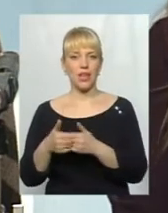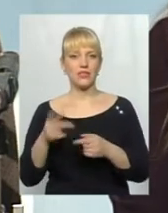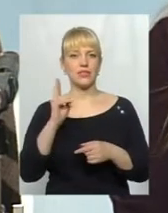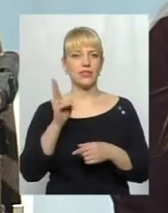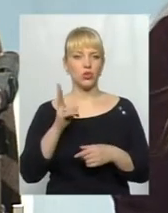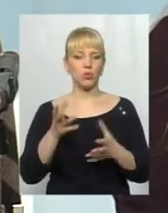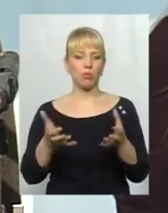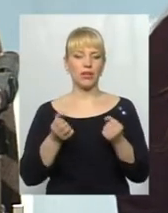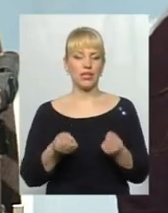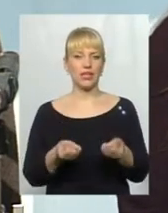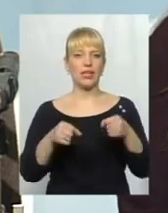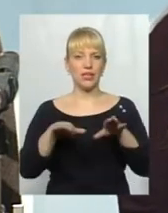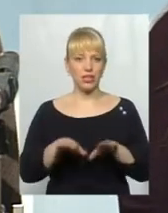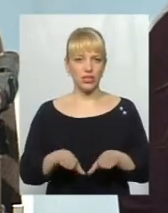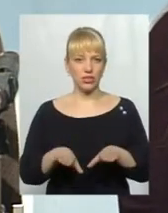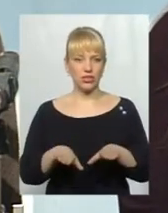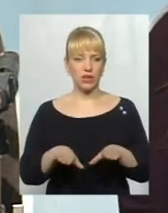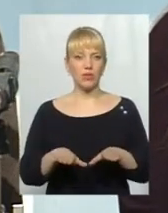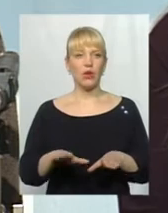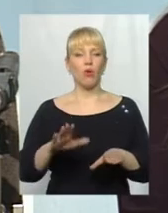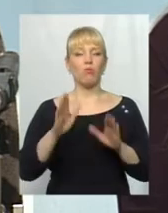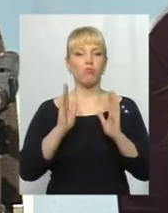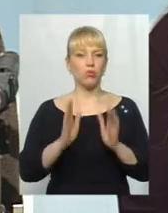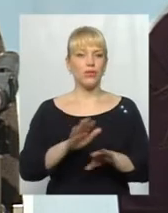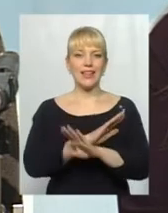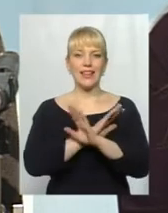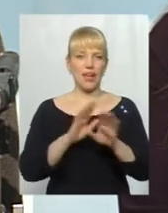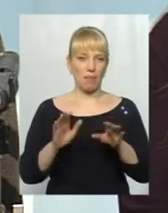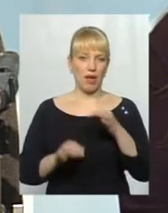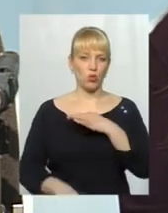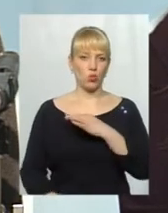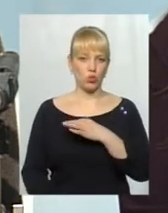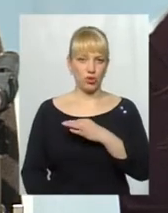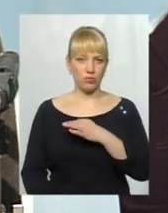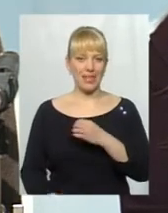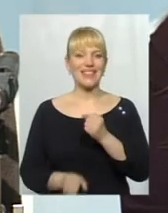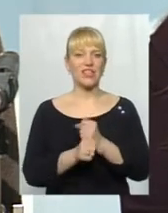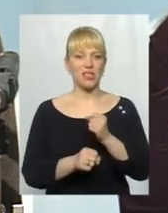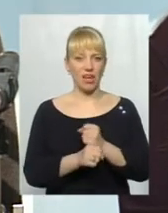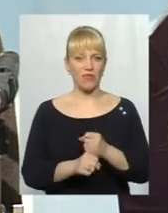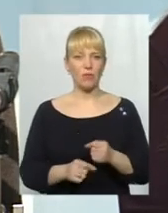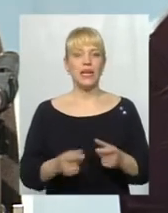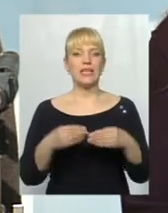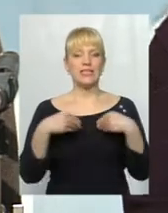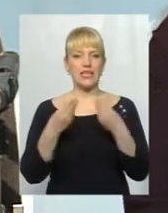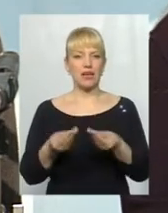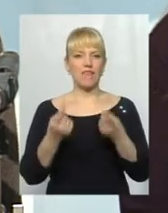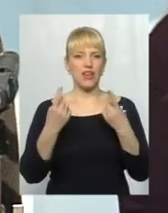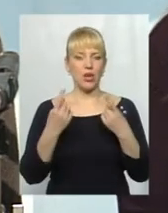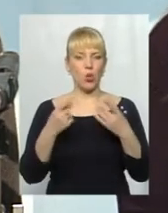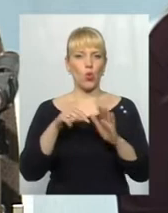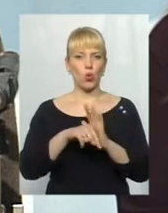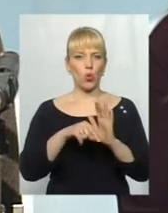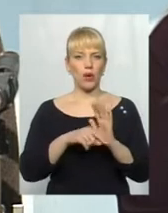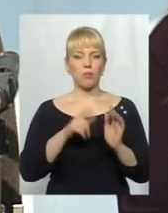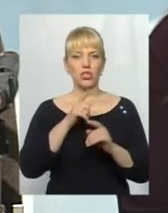рішення бути небайдужими, бути дієвими, зіграли дуже величезну роль під час революції гідності і